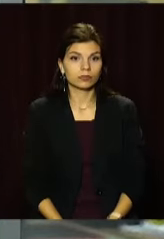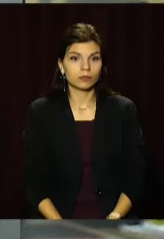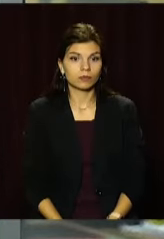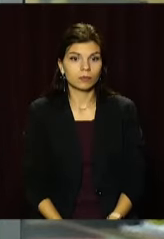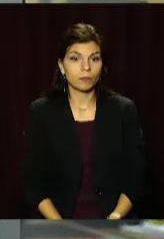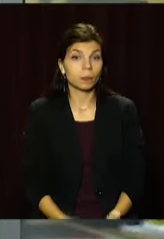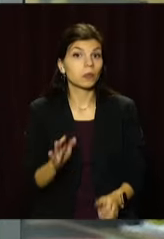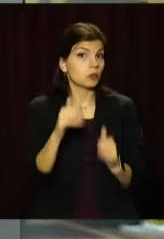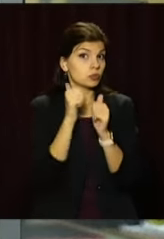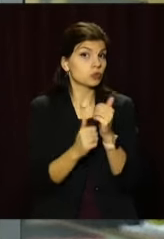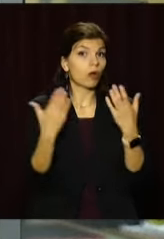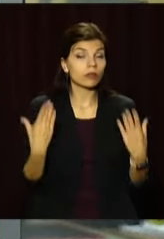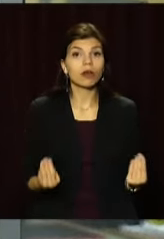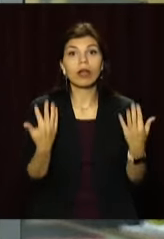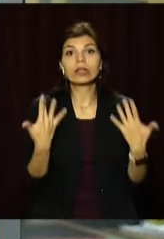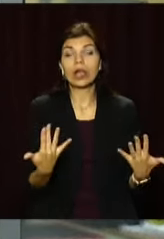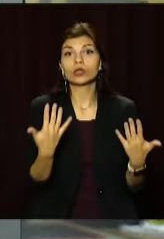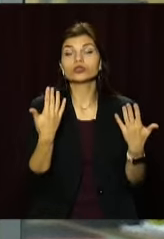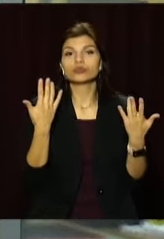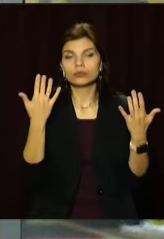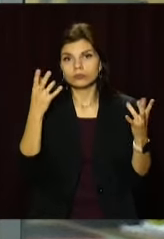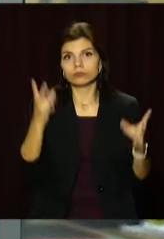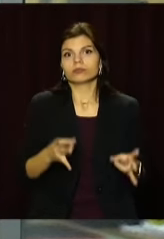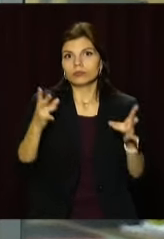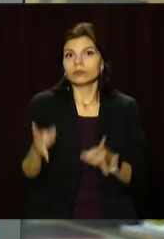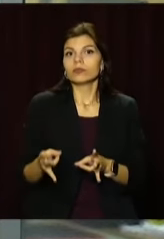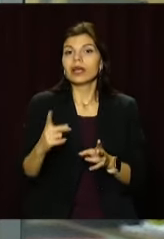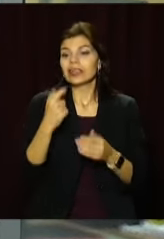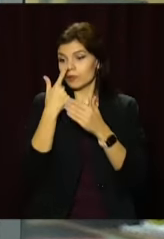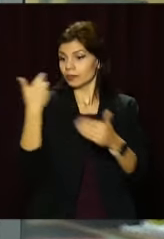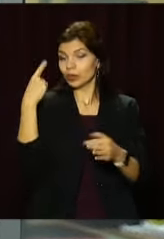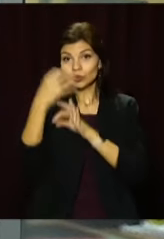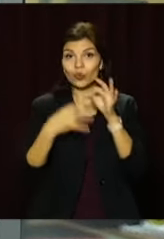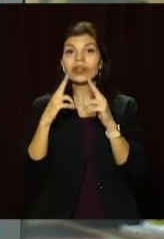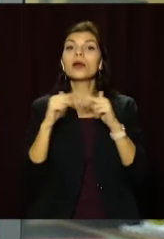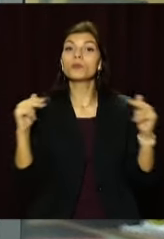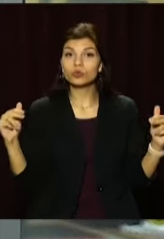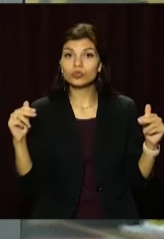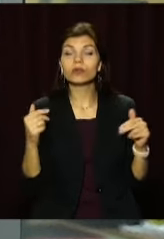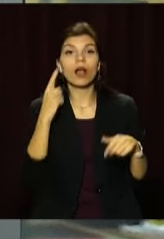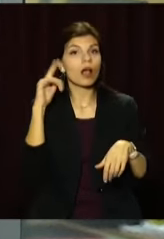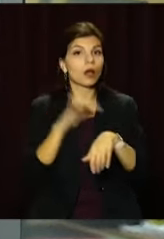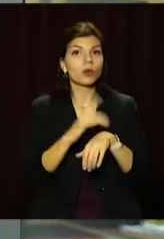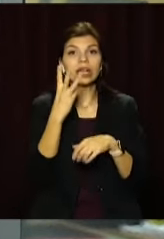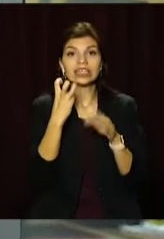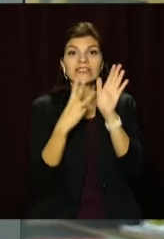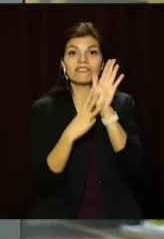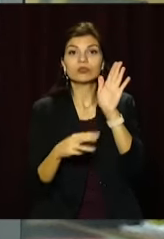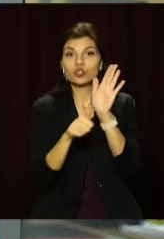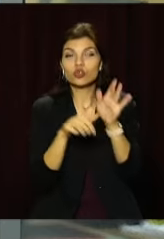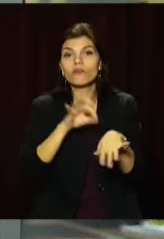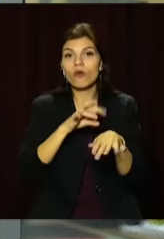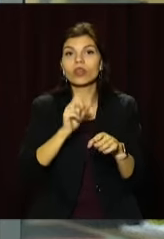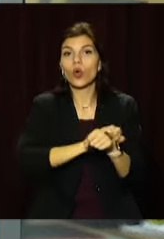Щодня кілька сотень нових випадків недуги. За попередню добу на Дніпропетровщині виявили 386